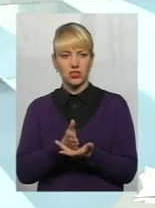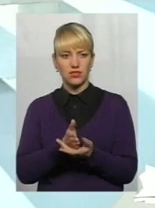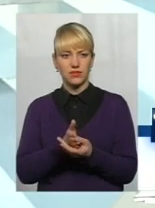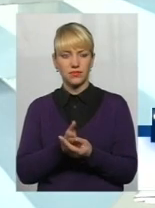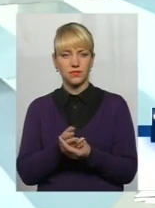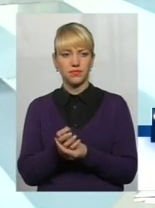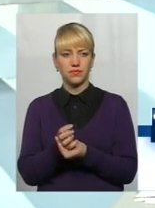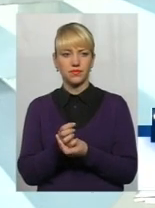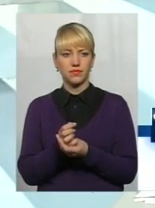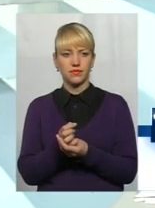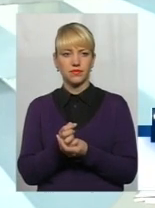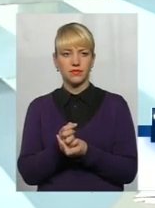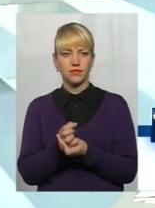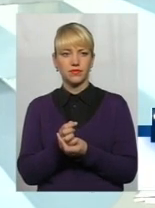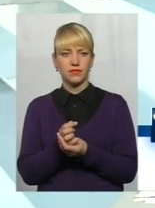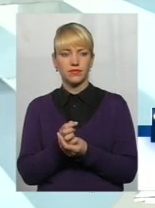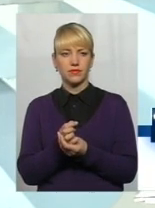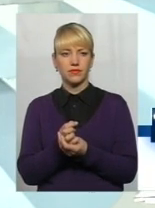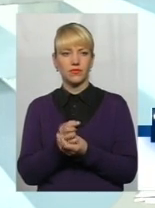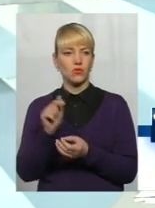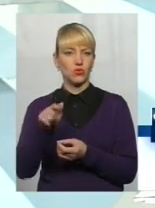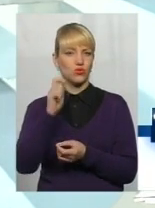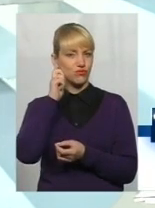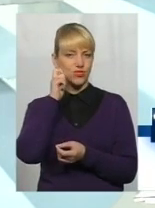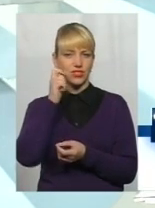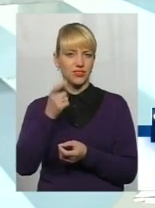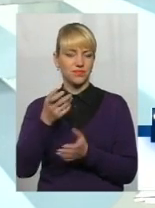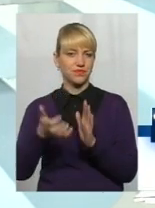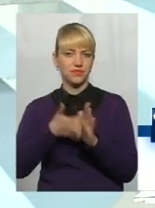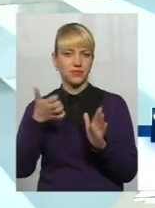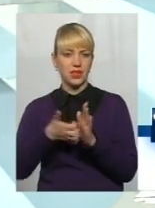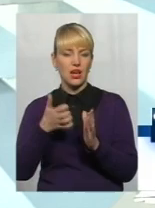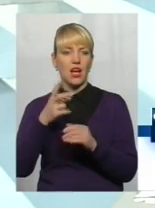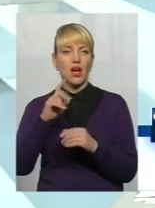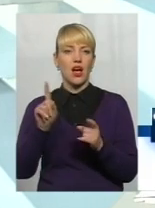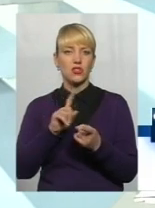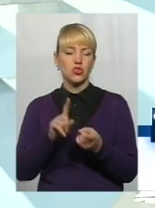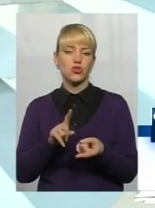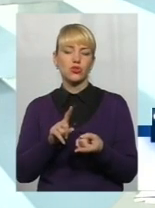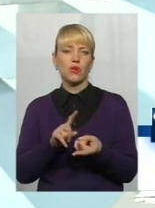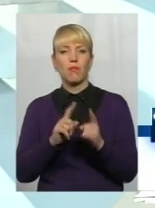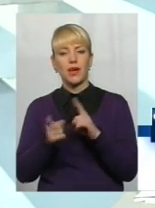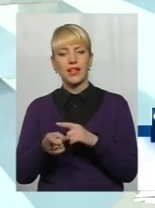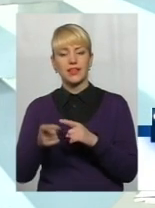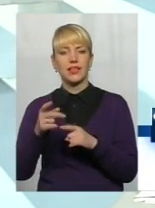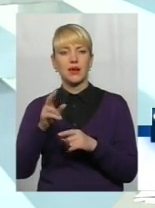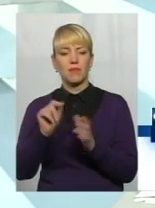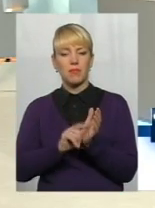тут, я думаю, ще до віку далеко, але щоб перейти на пенсію по закону про